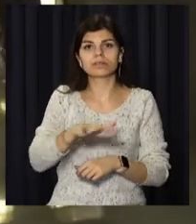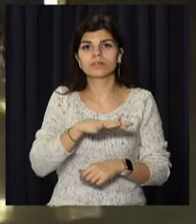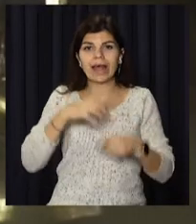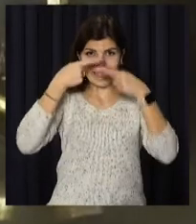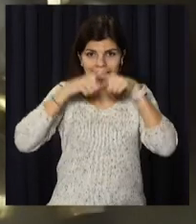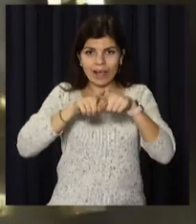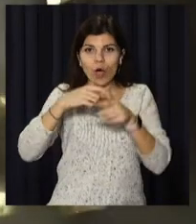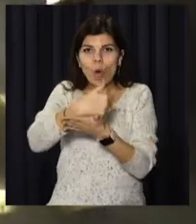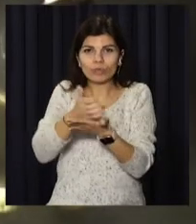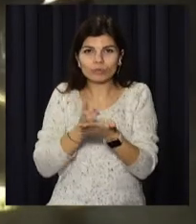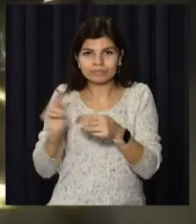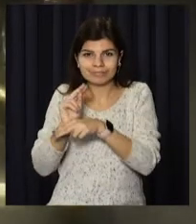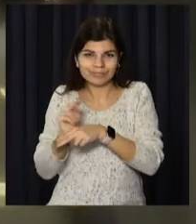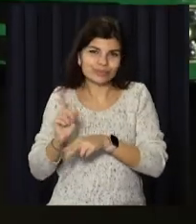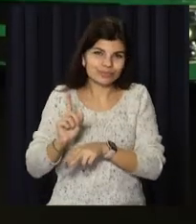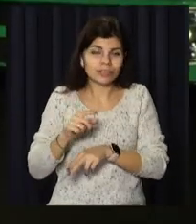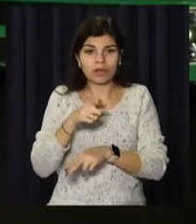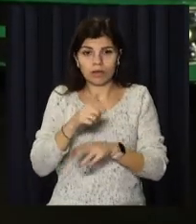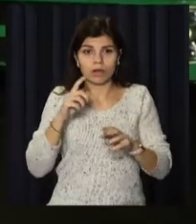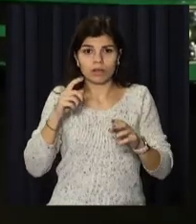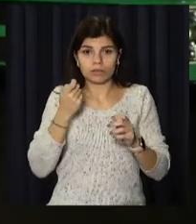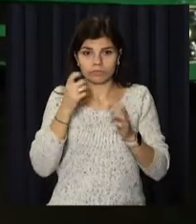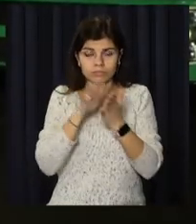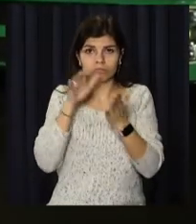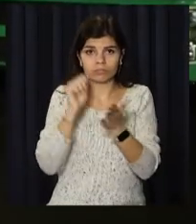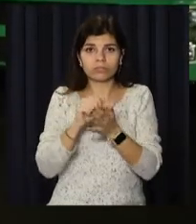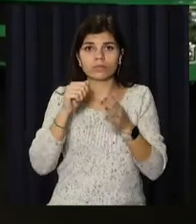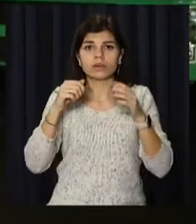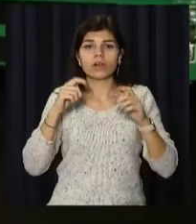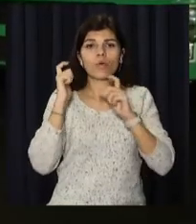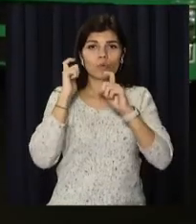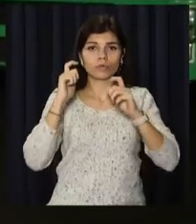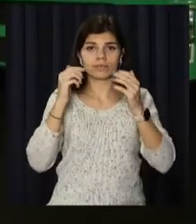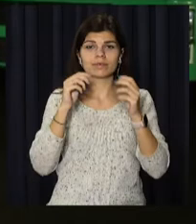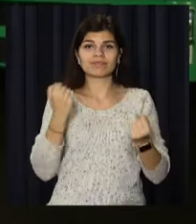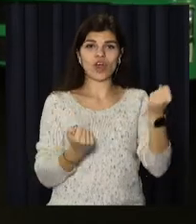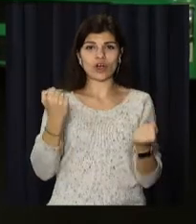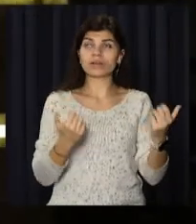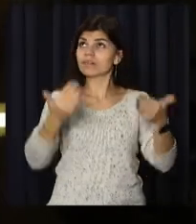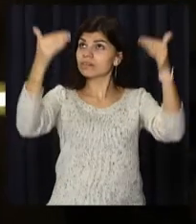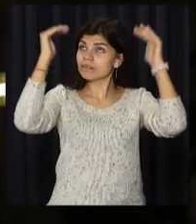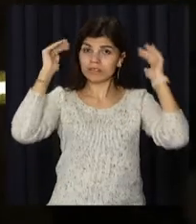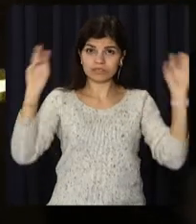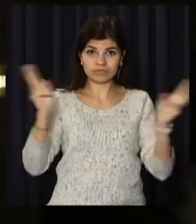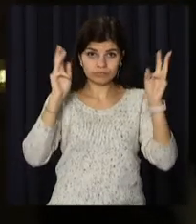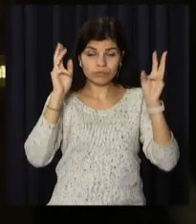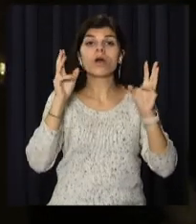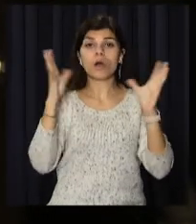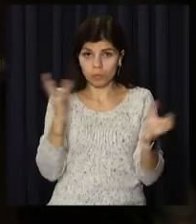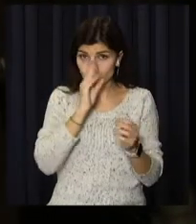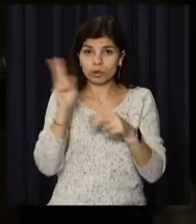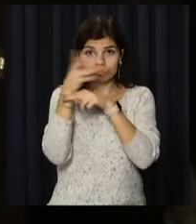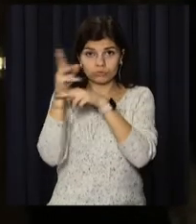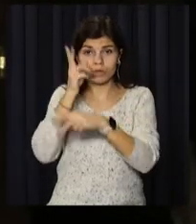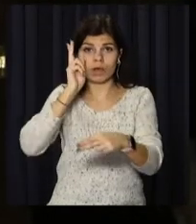техобслуговування. Полум'я пошкодила частину причепа та знищила кабіну вантажівки. Проте пожежники приборкали вогонь і врятували